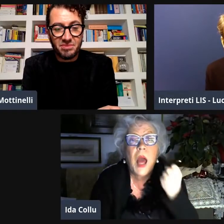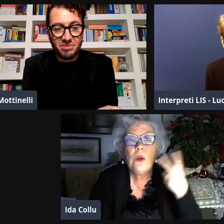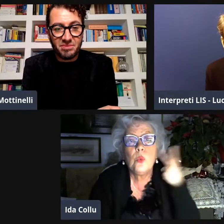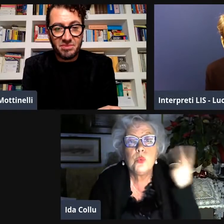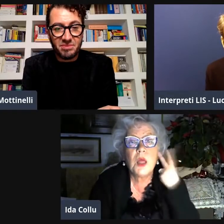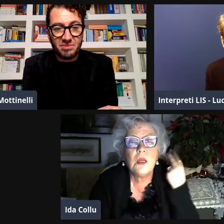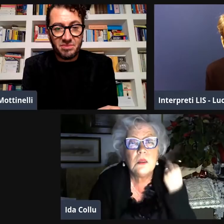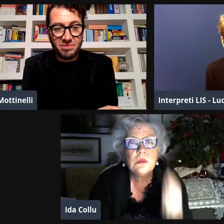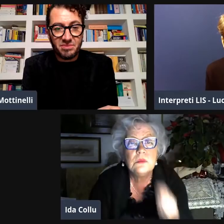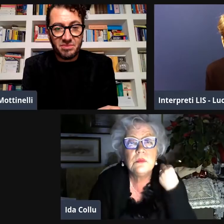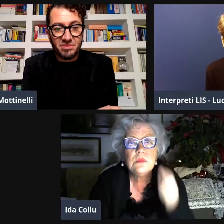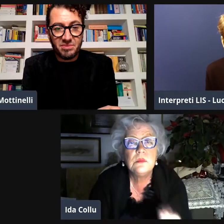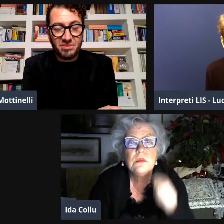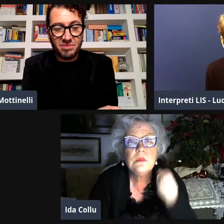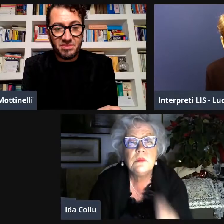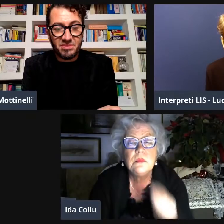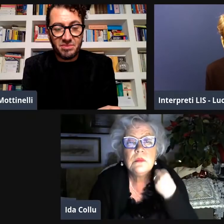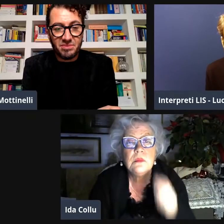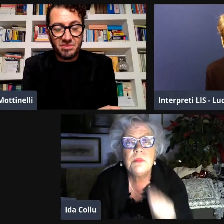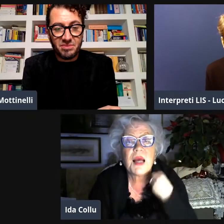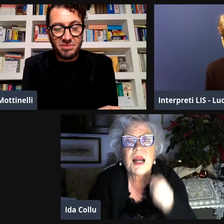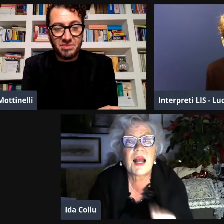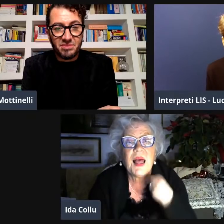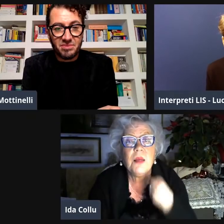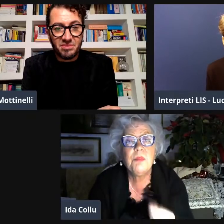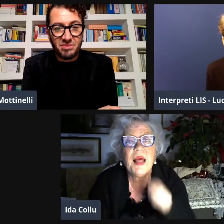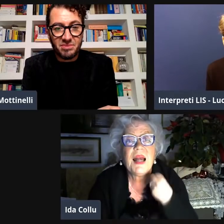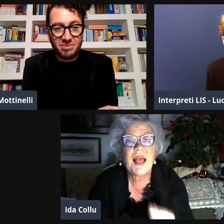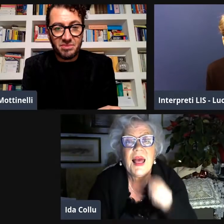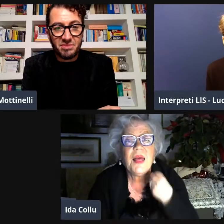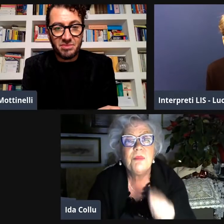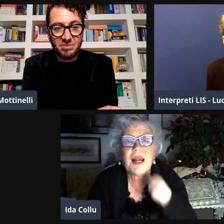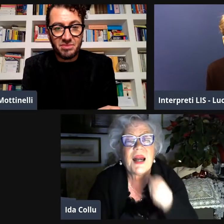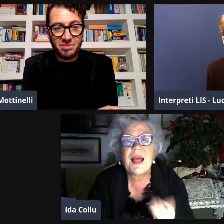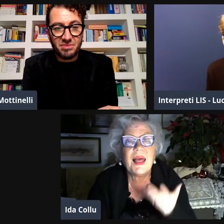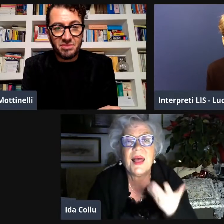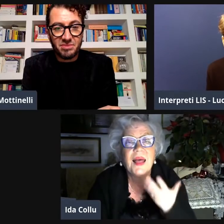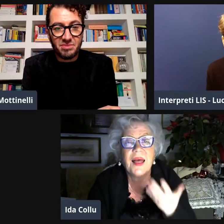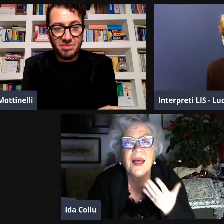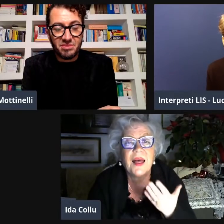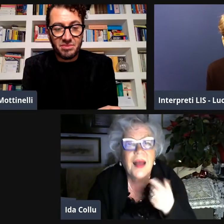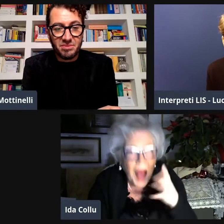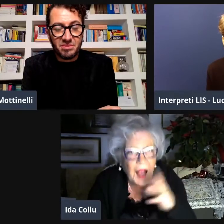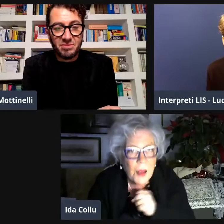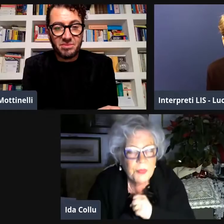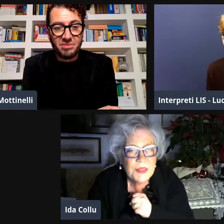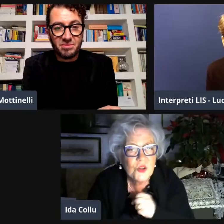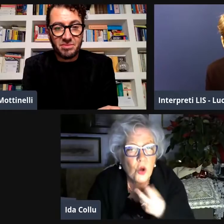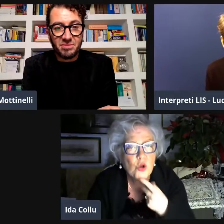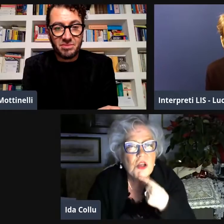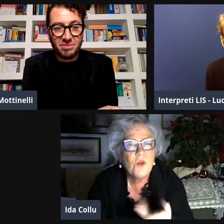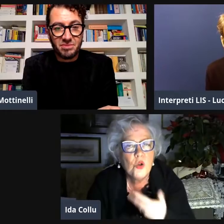la LIS non sia in mano più alle persone sorde ma sia in mano alle persone udenti ma perché perché perché